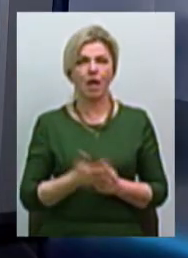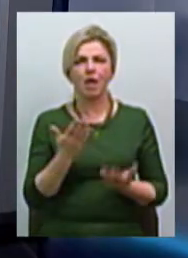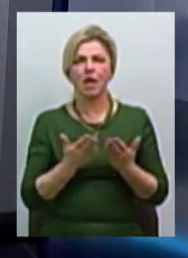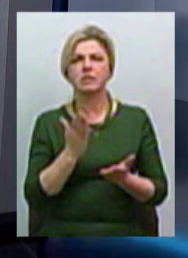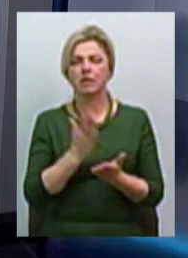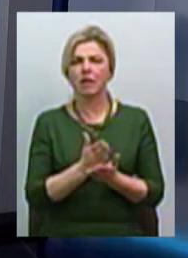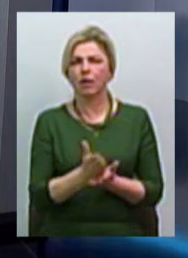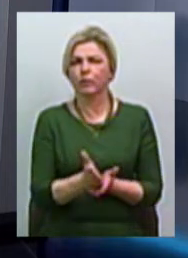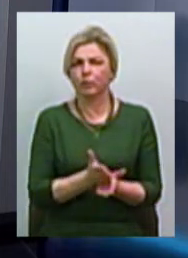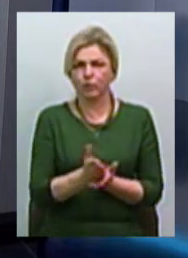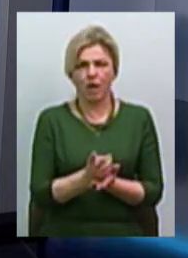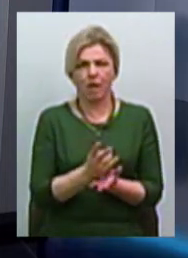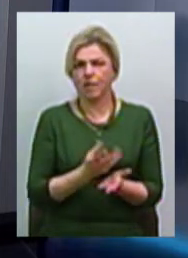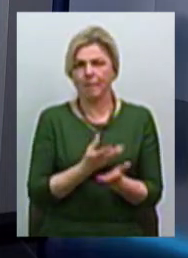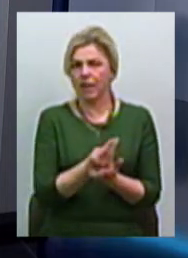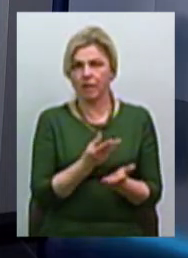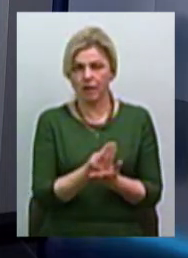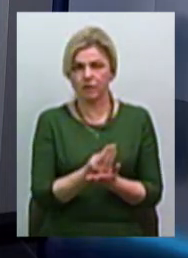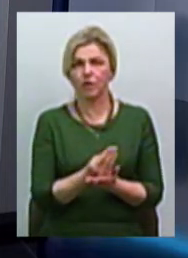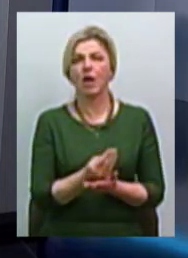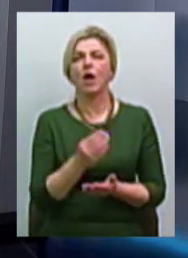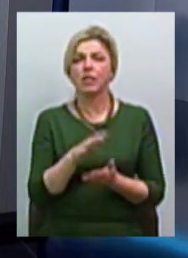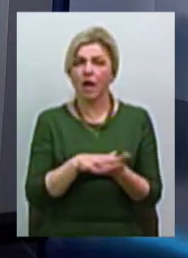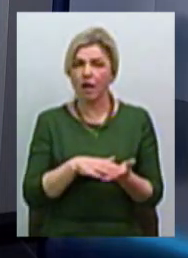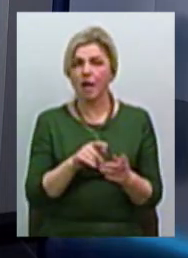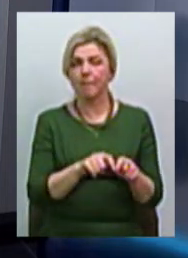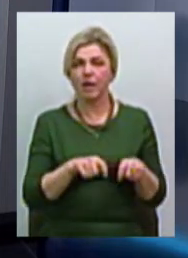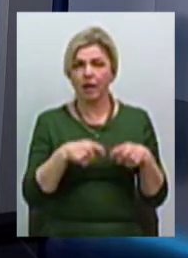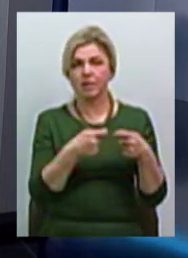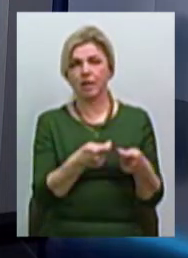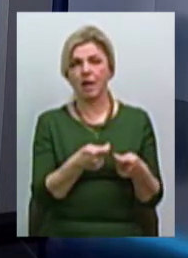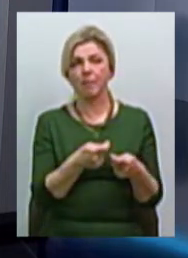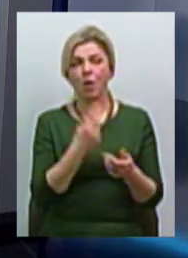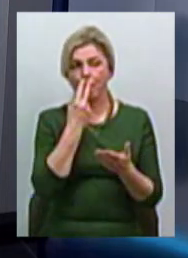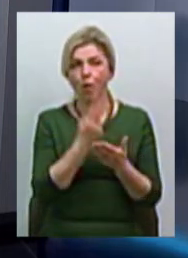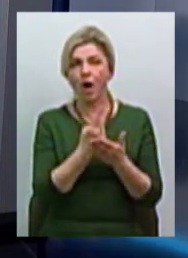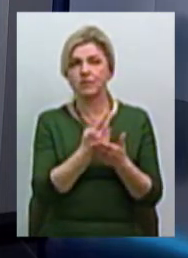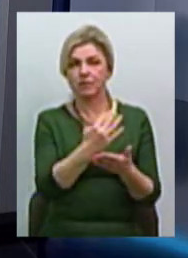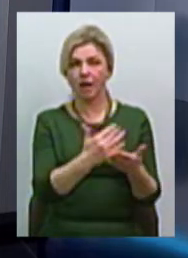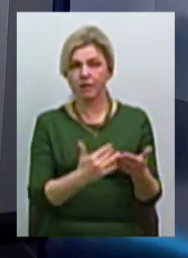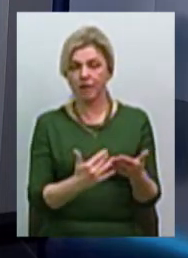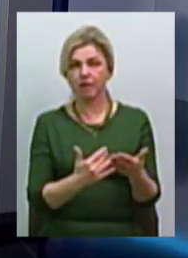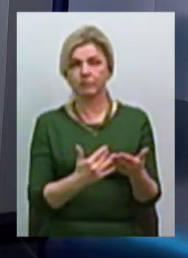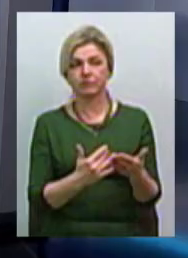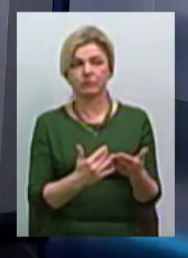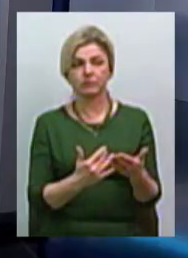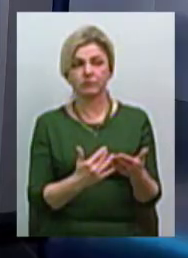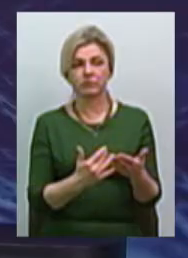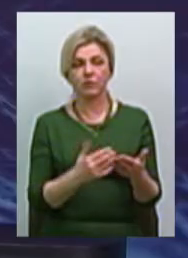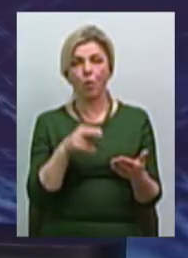неплатильщики, то далі вже ми передаємо показання з приводу